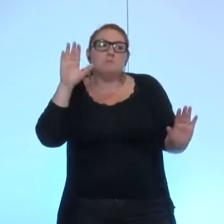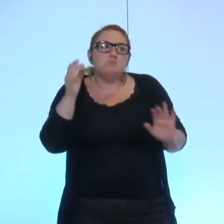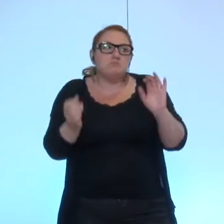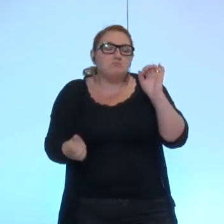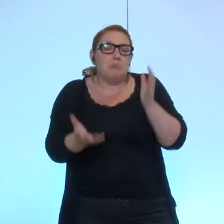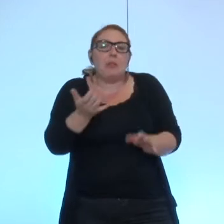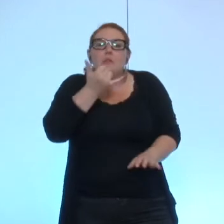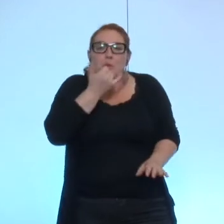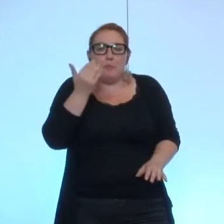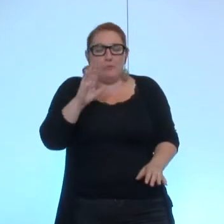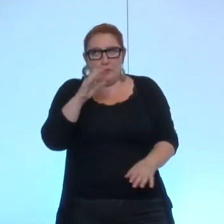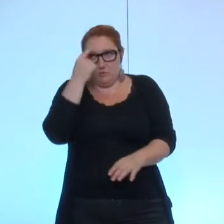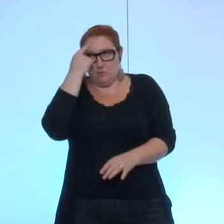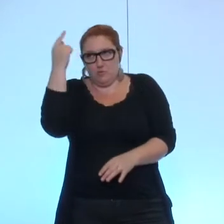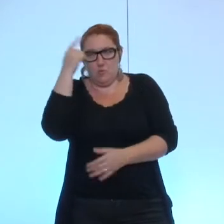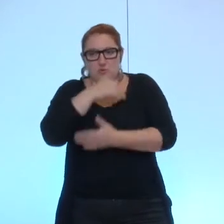part, à l'UMP,